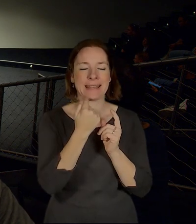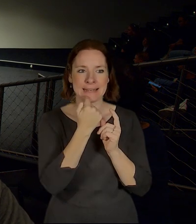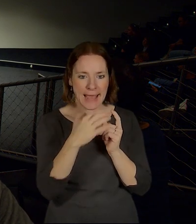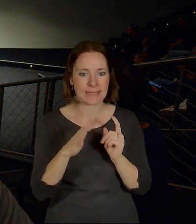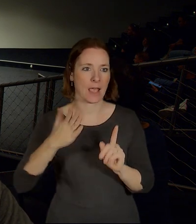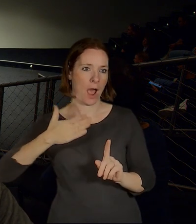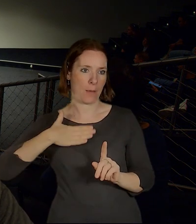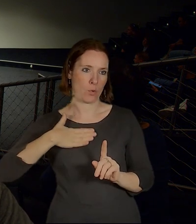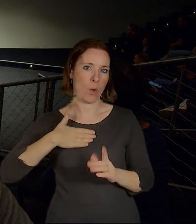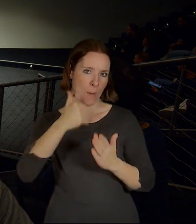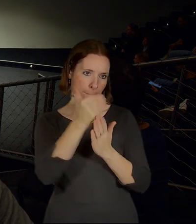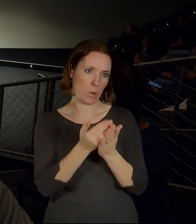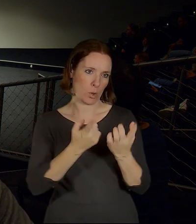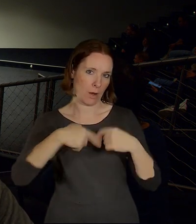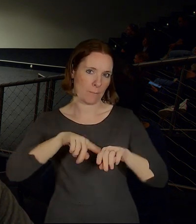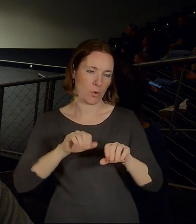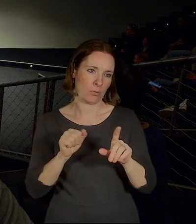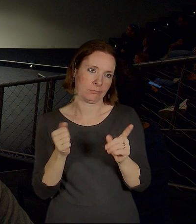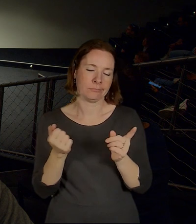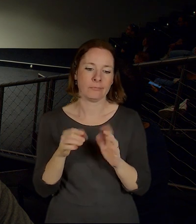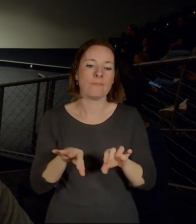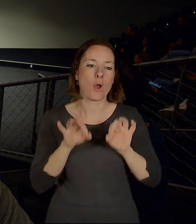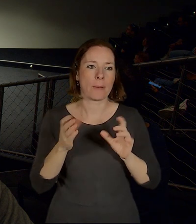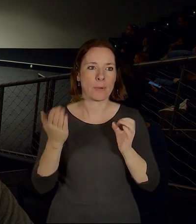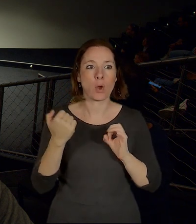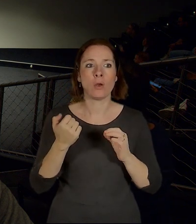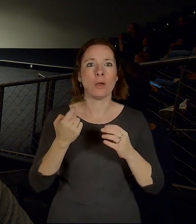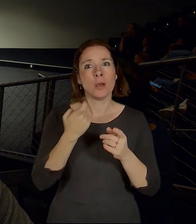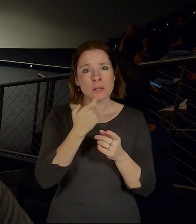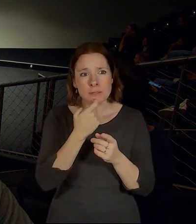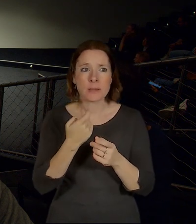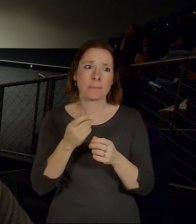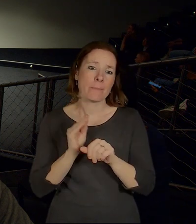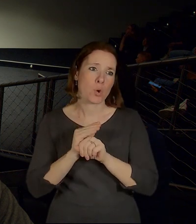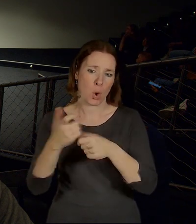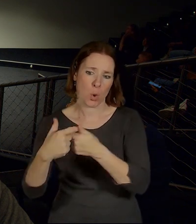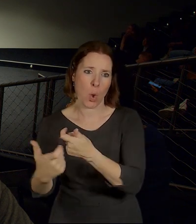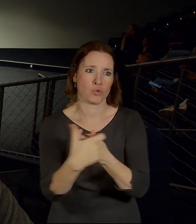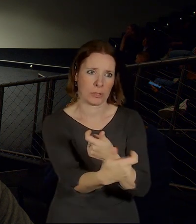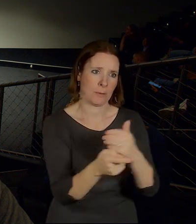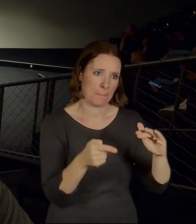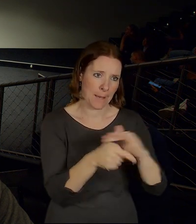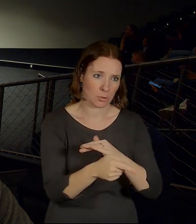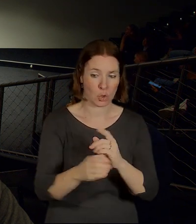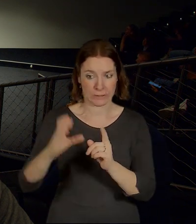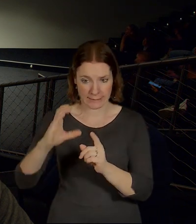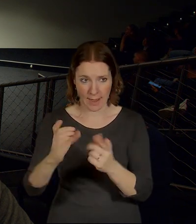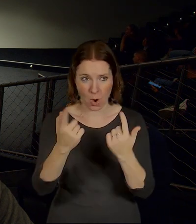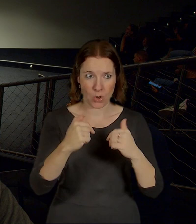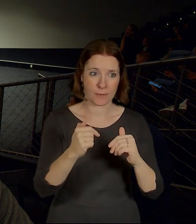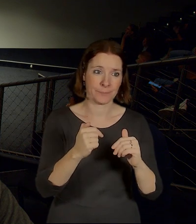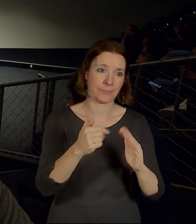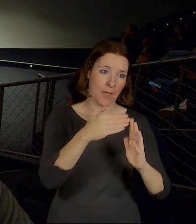možnost prodloužit linky metra. Primárně se bavíme o prodlužování metra C z Haju do